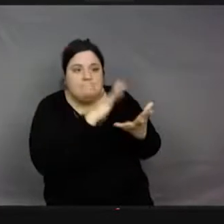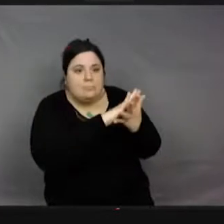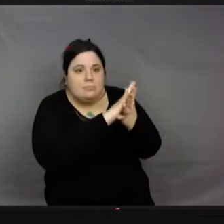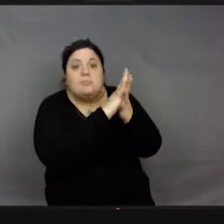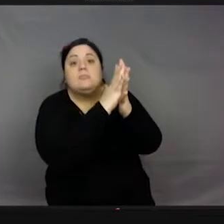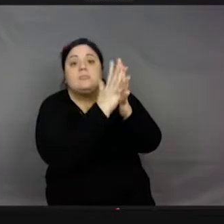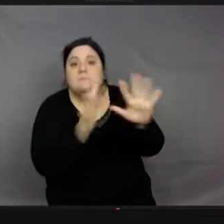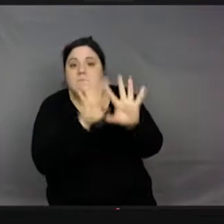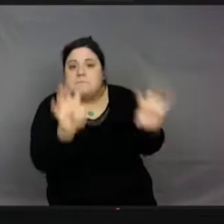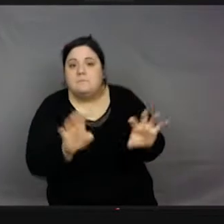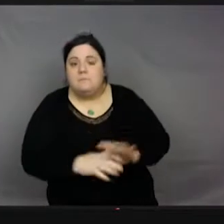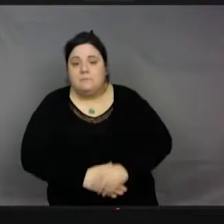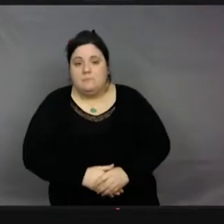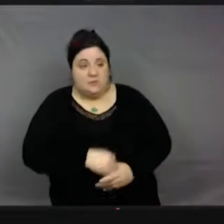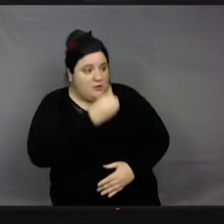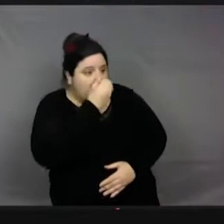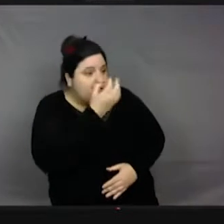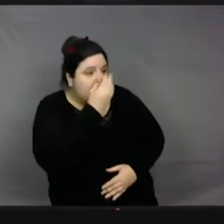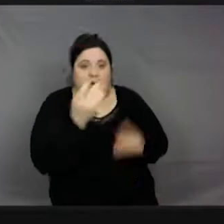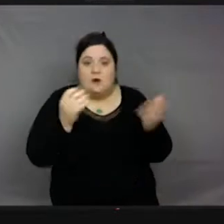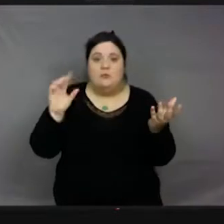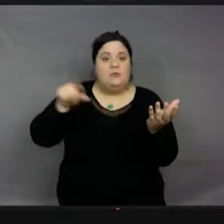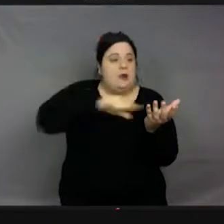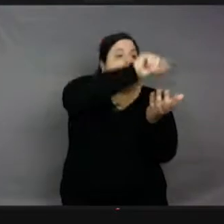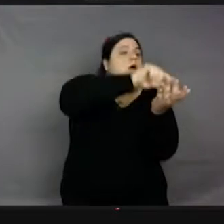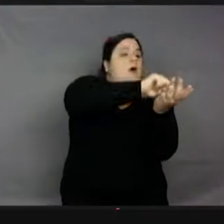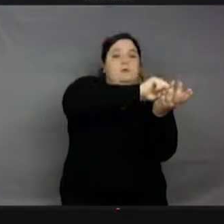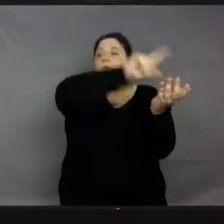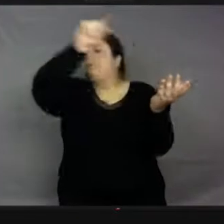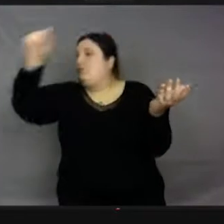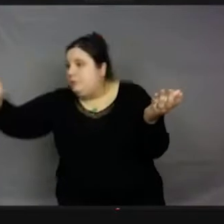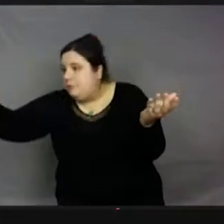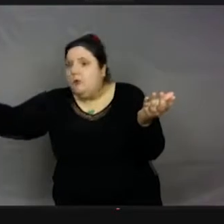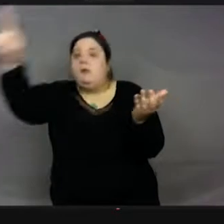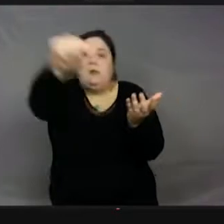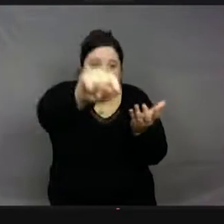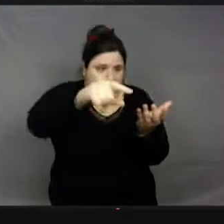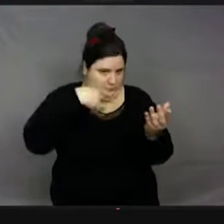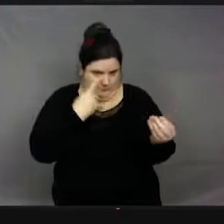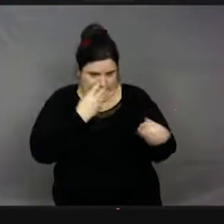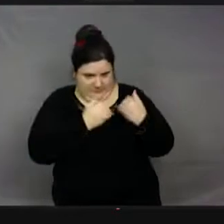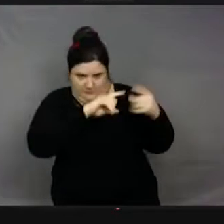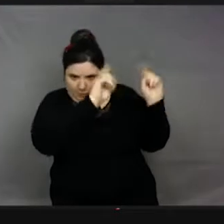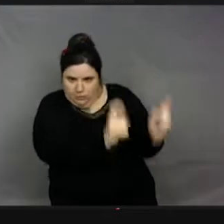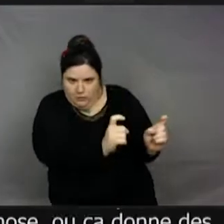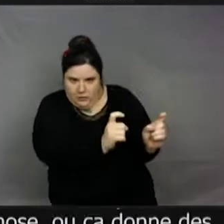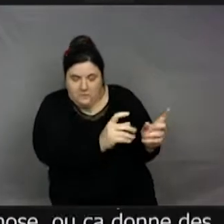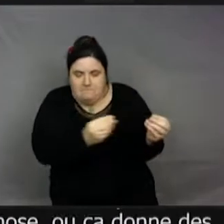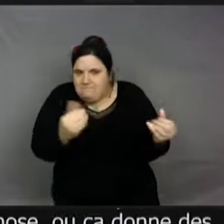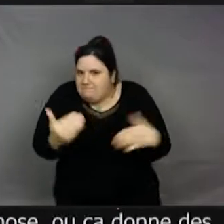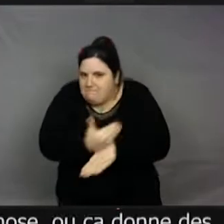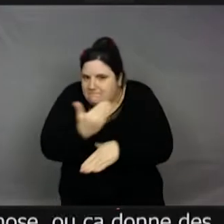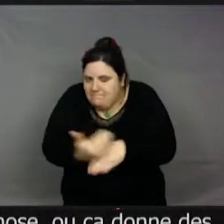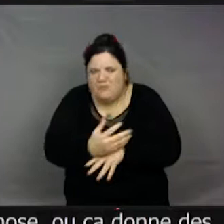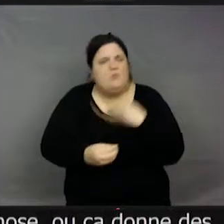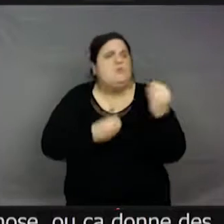il ne reste plus grand-chose. Et, ou alors, ça donne des fruits atrophiés ou qui pourrissent très rapidement ou qui